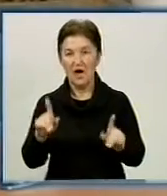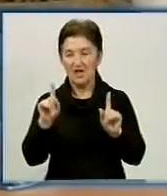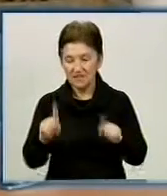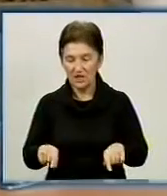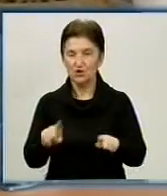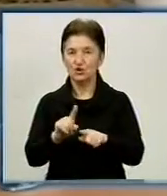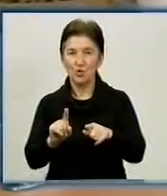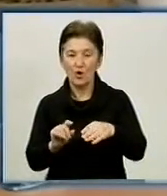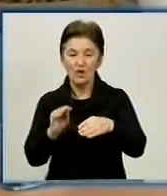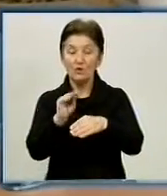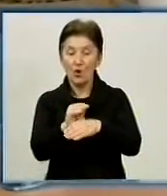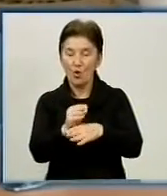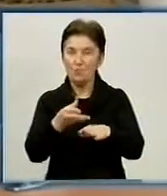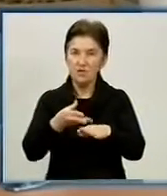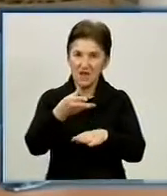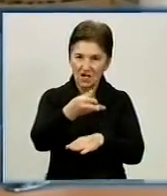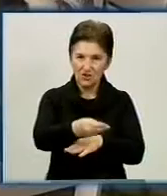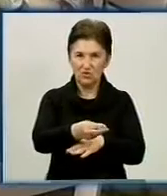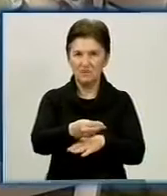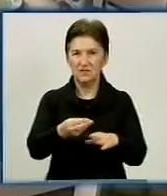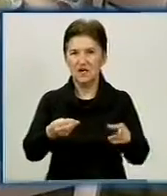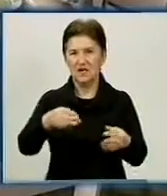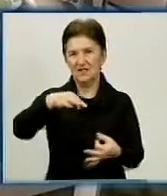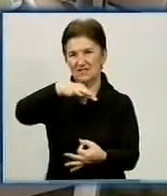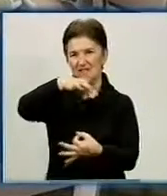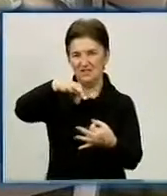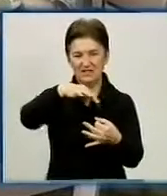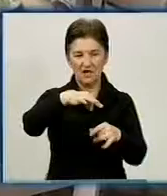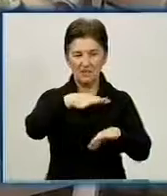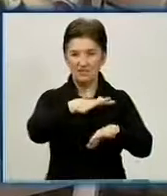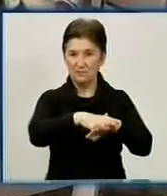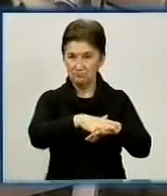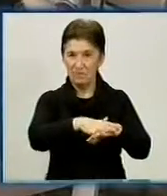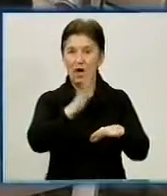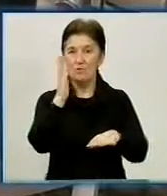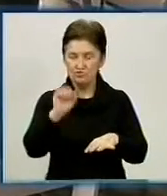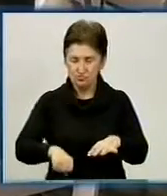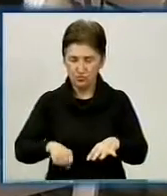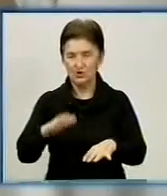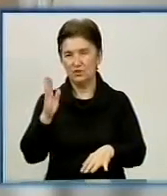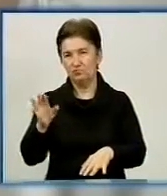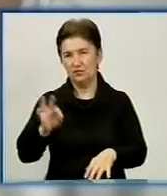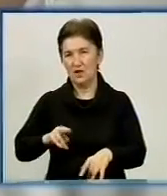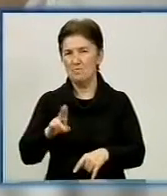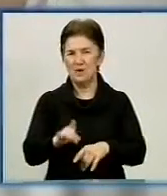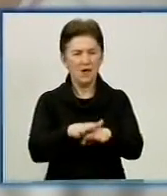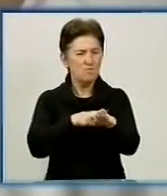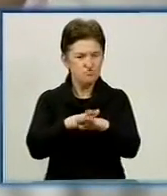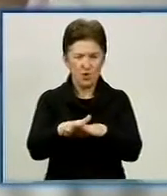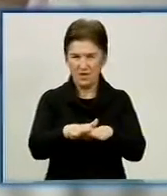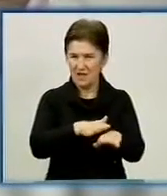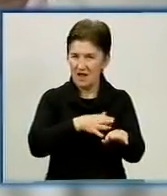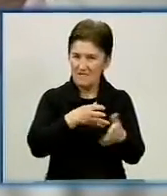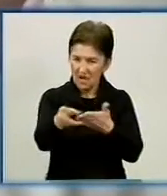доплачують за харчування своїх дітей-батьків, зависатимуть на рахунках і їх буде можна використати тільки після повної виплати заробітних плат.